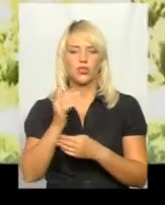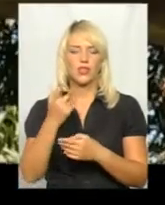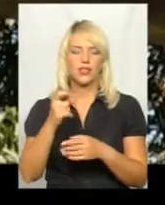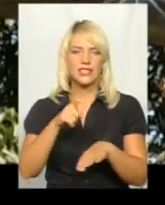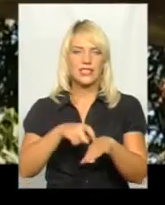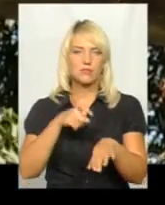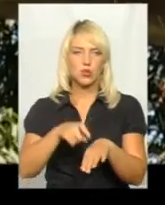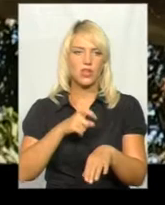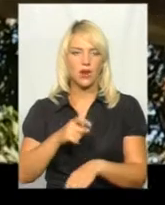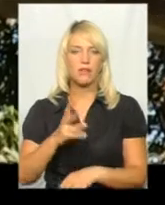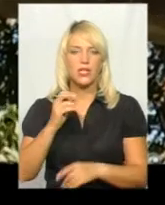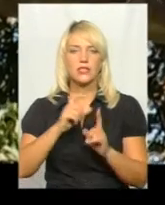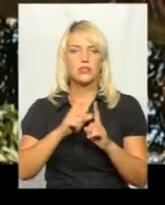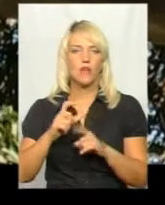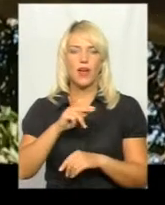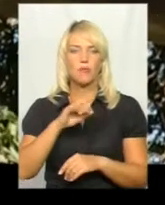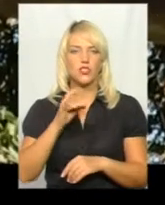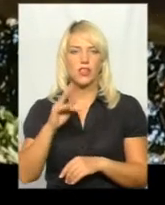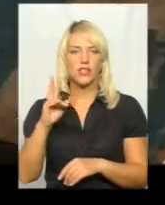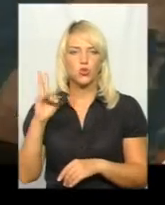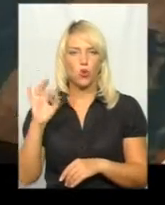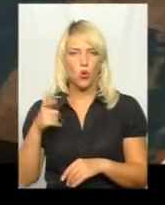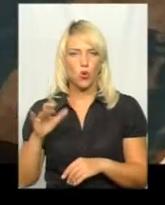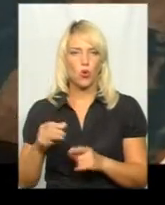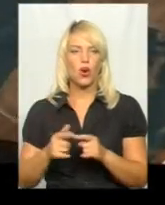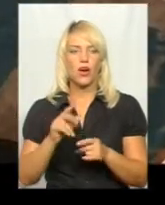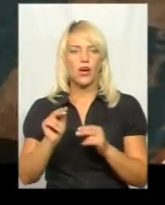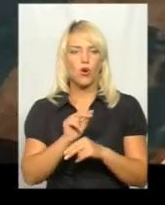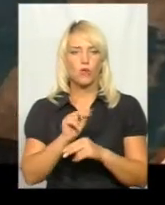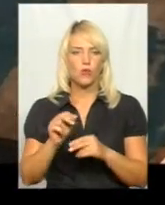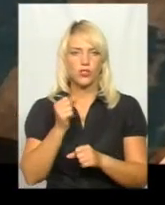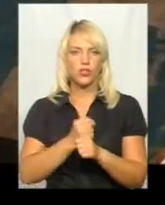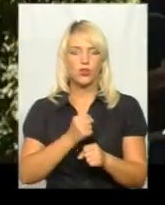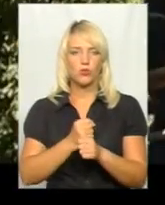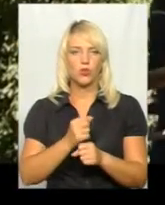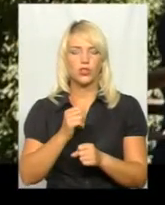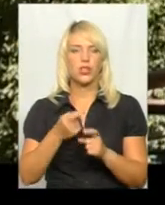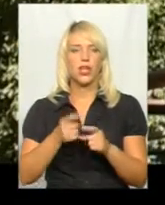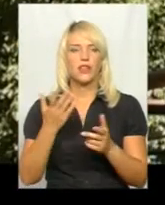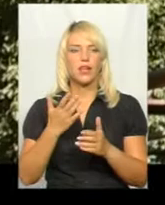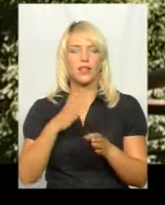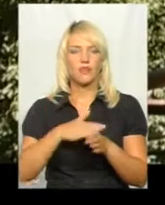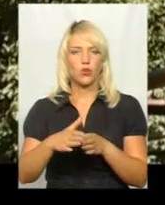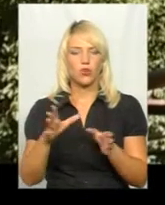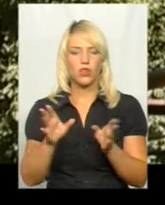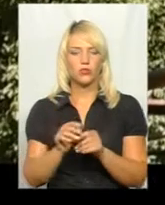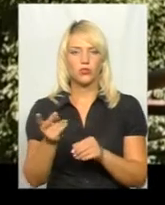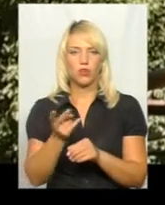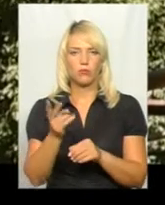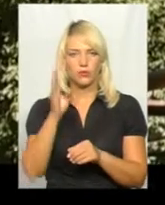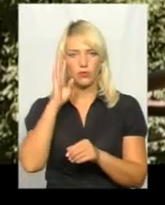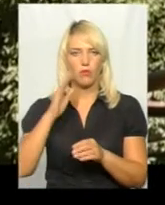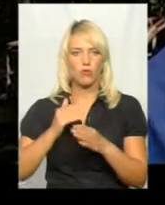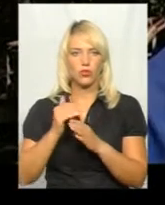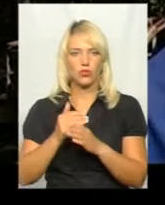поцарапиться. За словами Андрія Черніцького, роботи з ремонту космодрому, які він виконує вдвох з помічником, затягнулися з